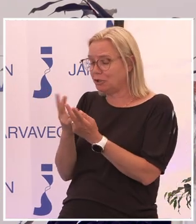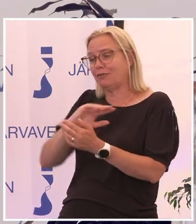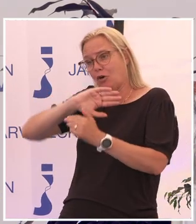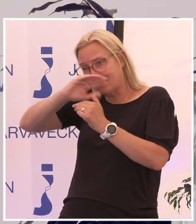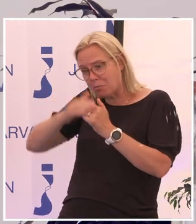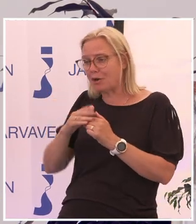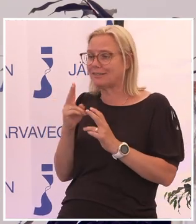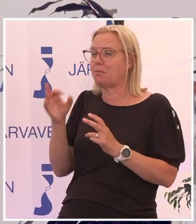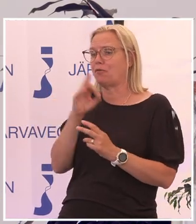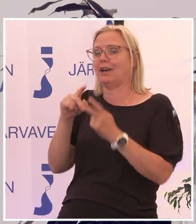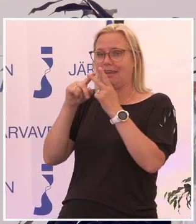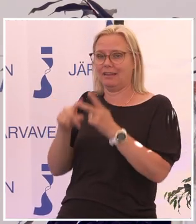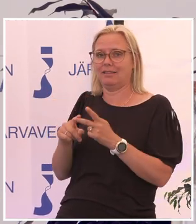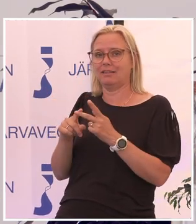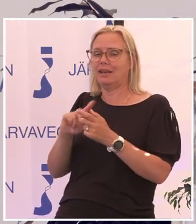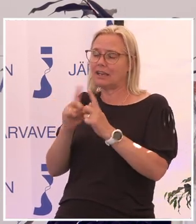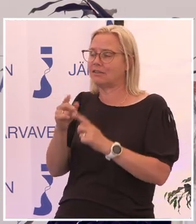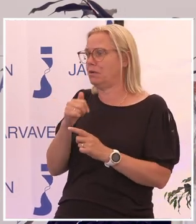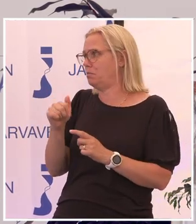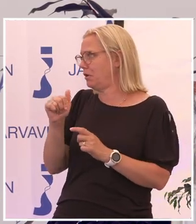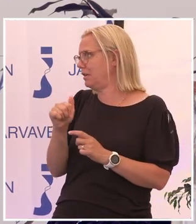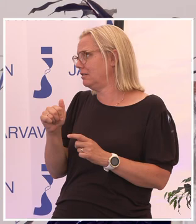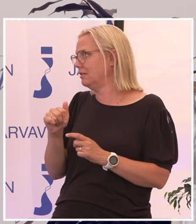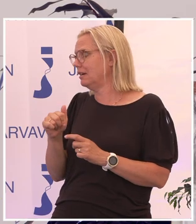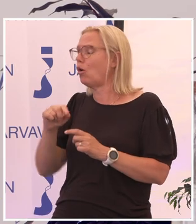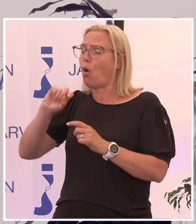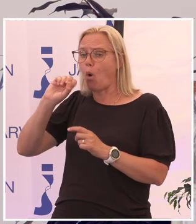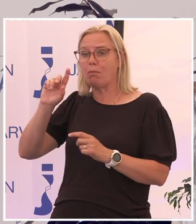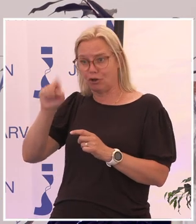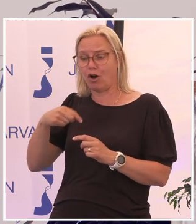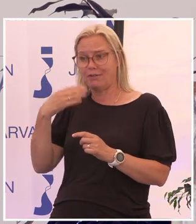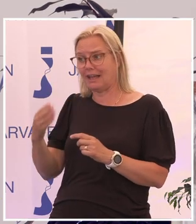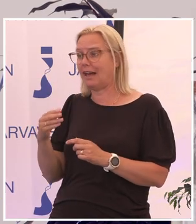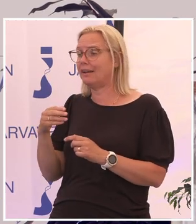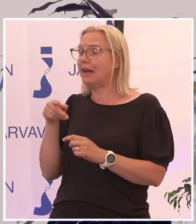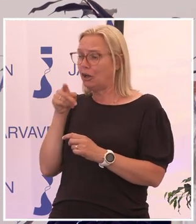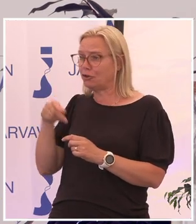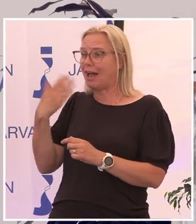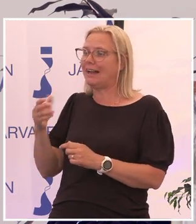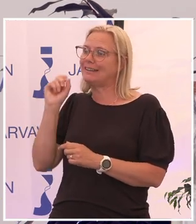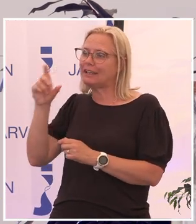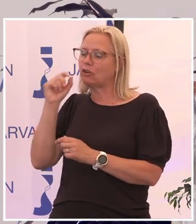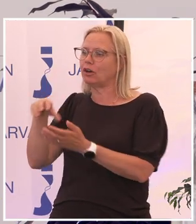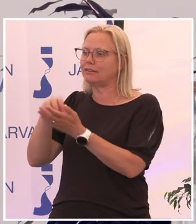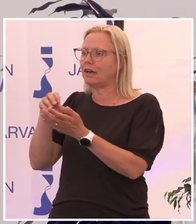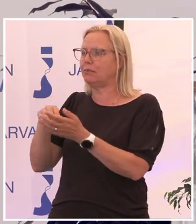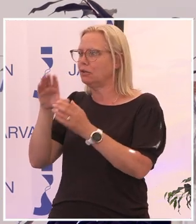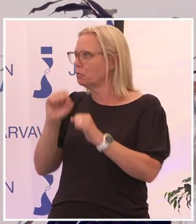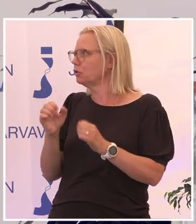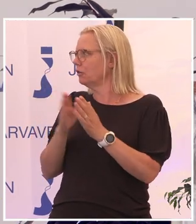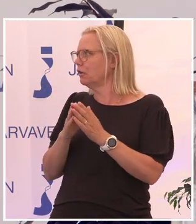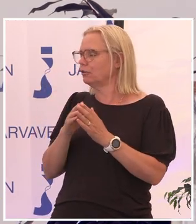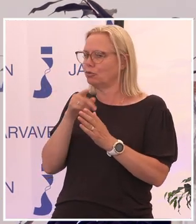till att vi måste kanske... Om nästan kravet är att du är digital i samhället så måste ju också de här försörjningssystemen